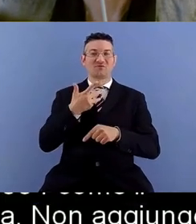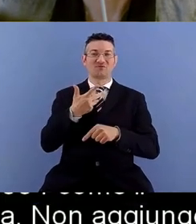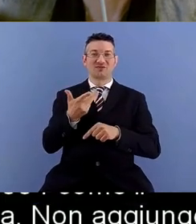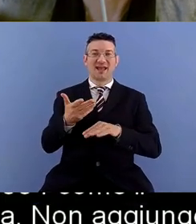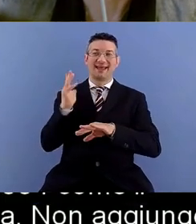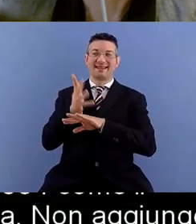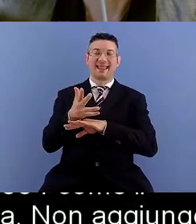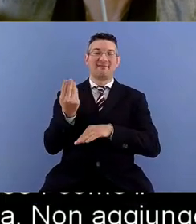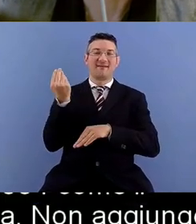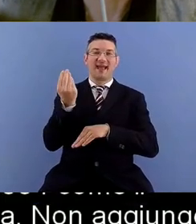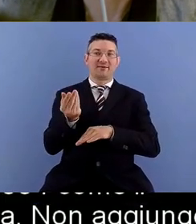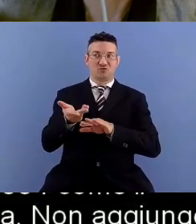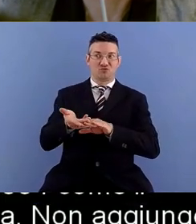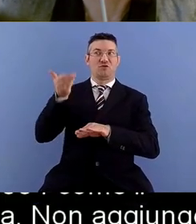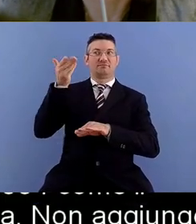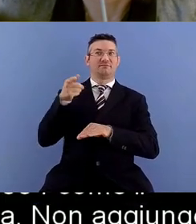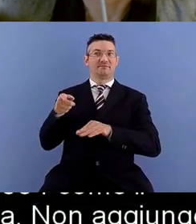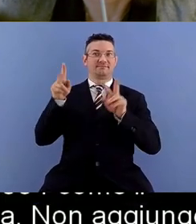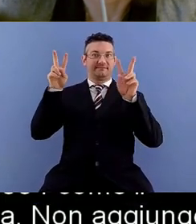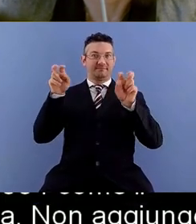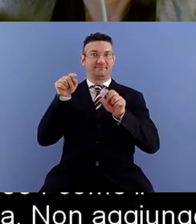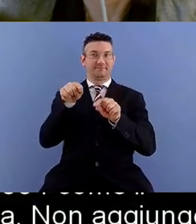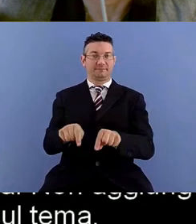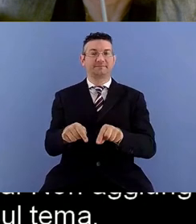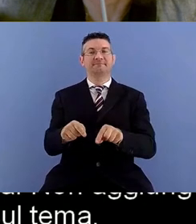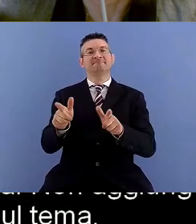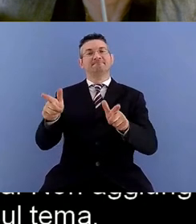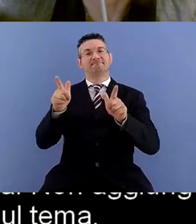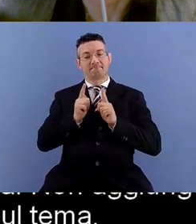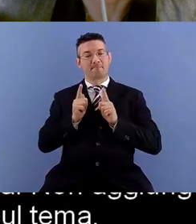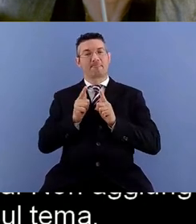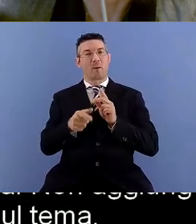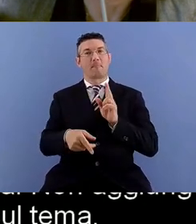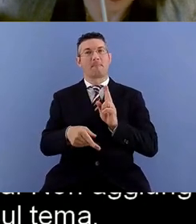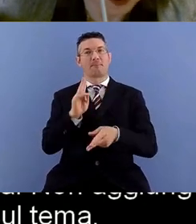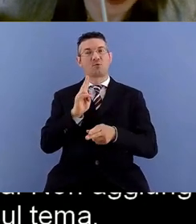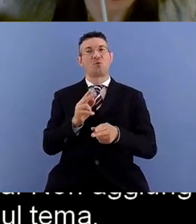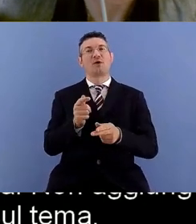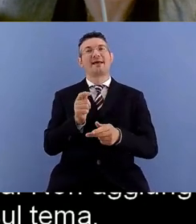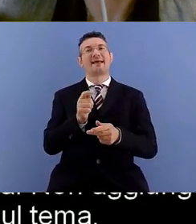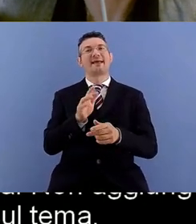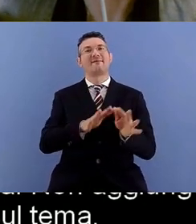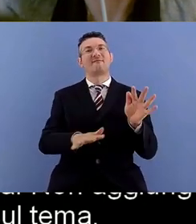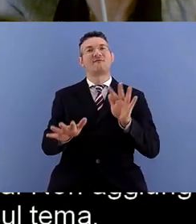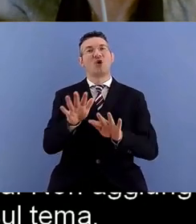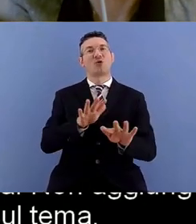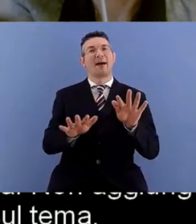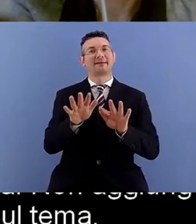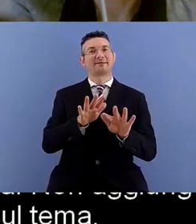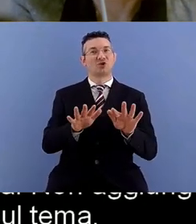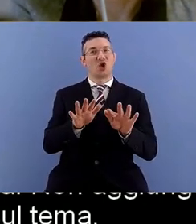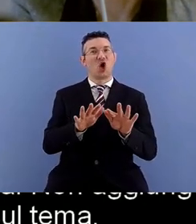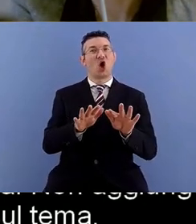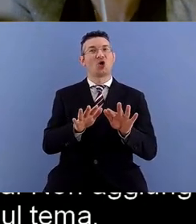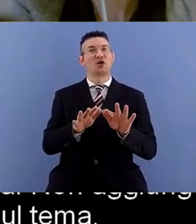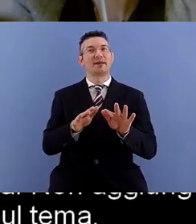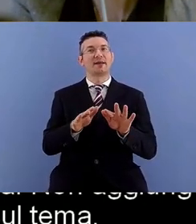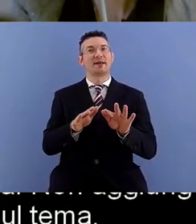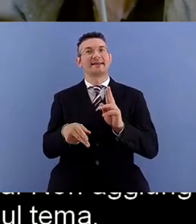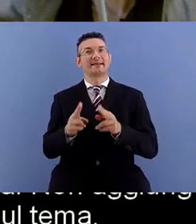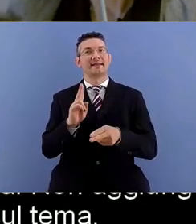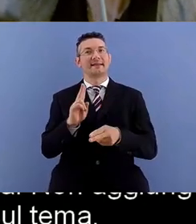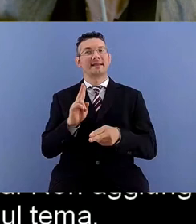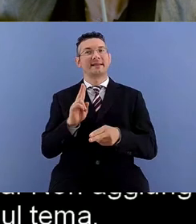sicuramente ci darà maggiori informazioni più precise di quelle che posso dare io in merito.